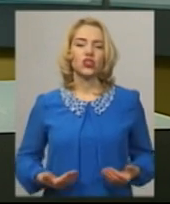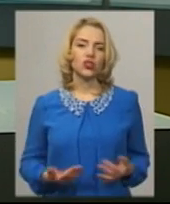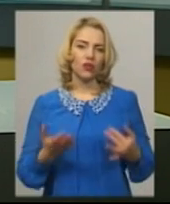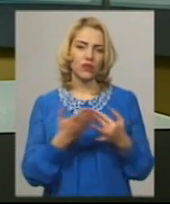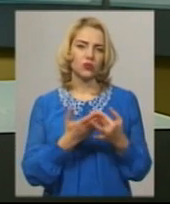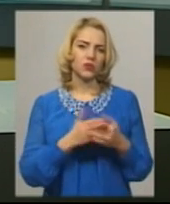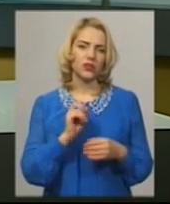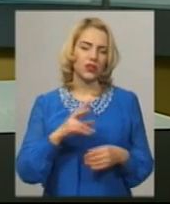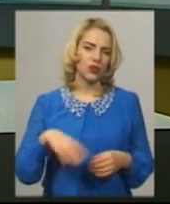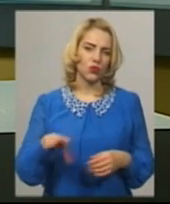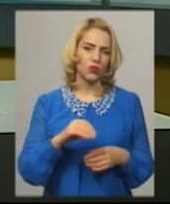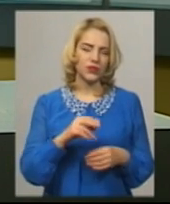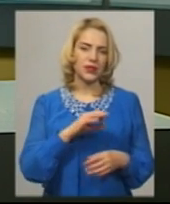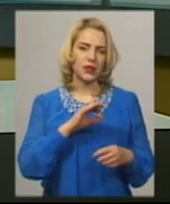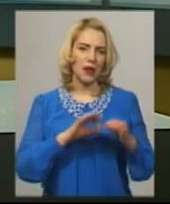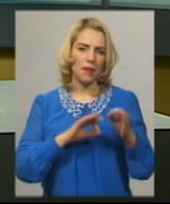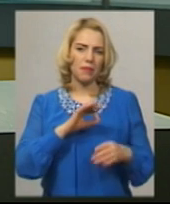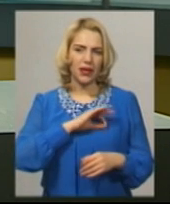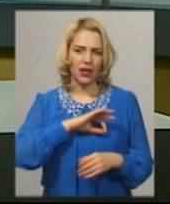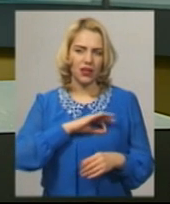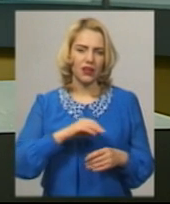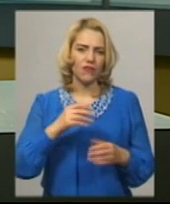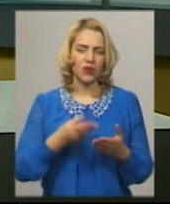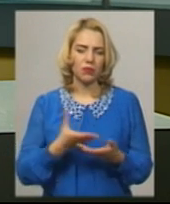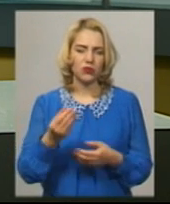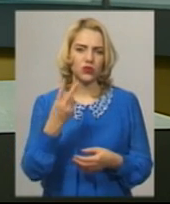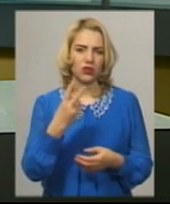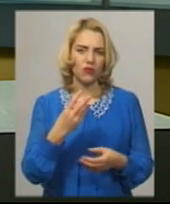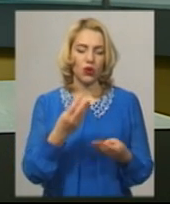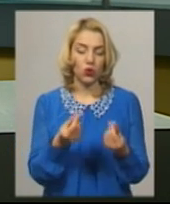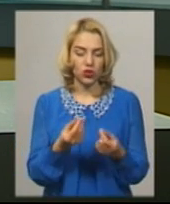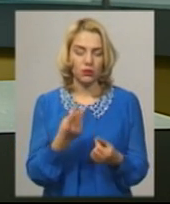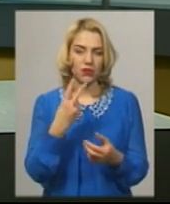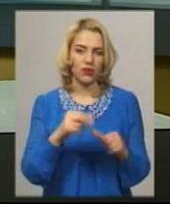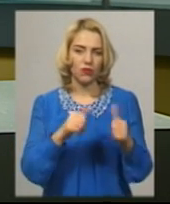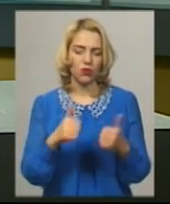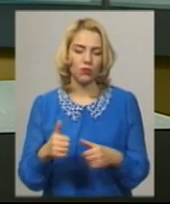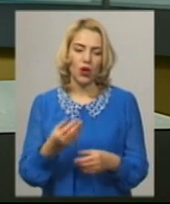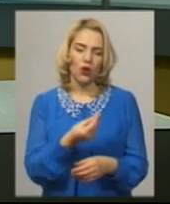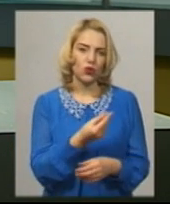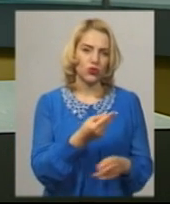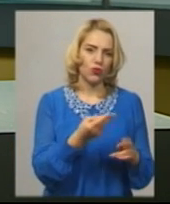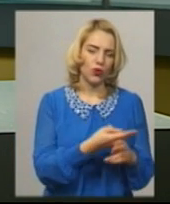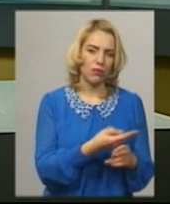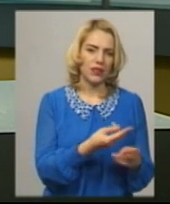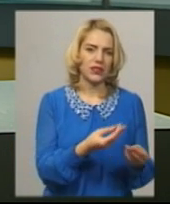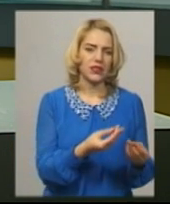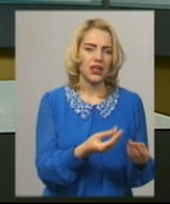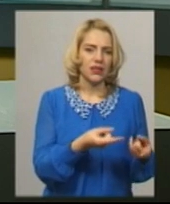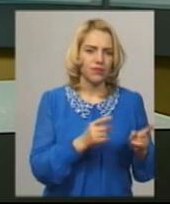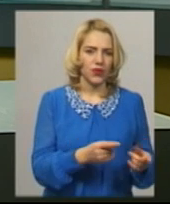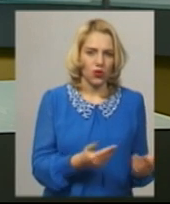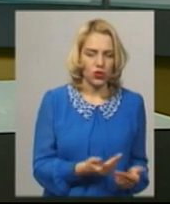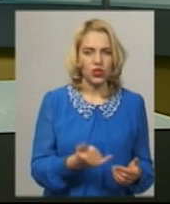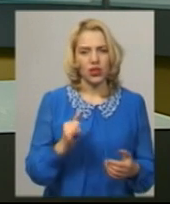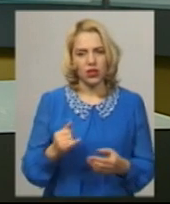Житлова субсидія, як і усі пільги, зараз виплачується грошима, але за двома формами. Грошовою безготівковою та готівковою.